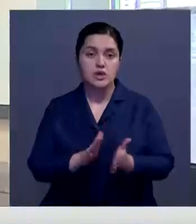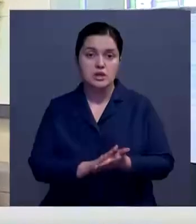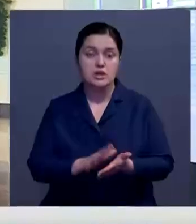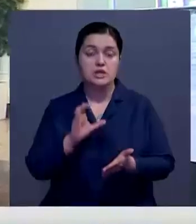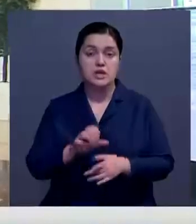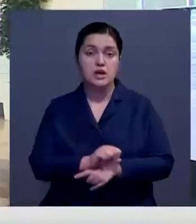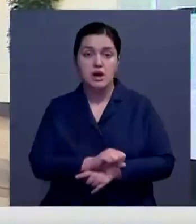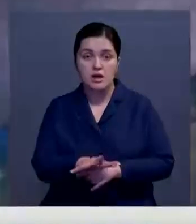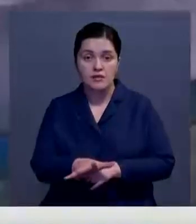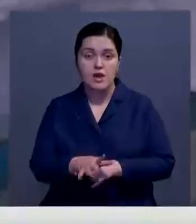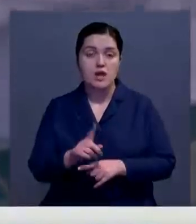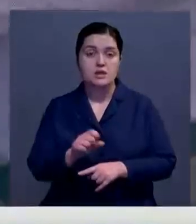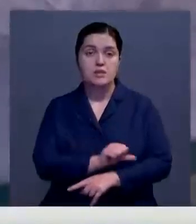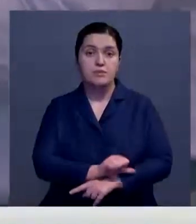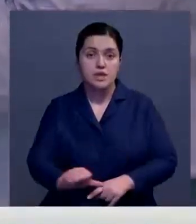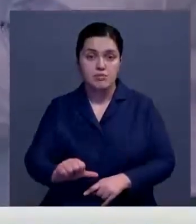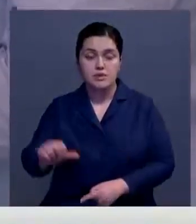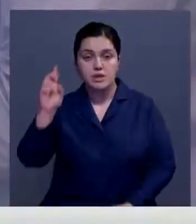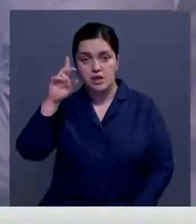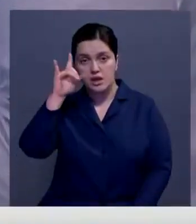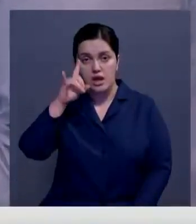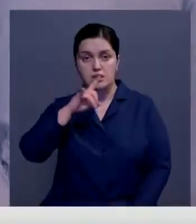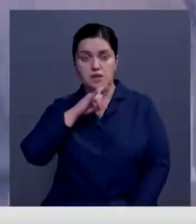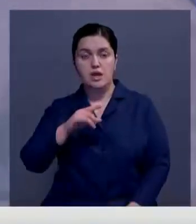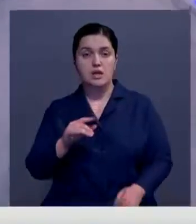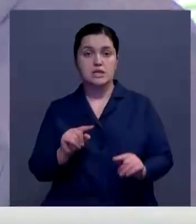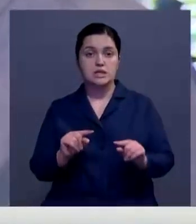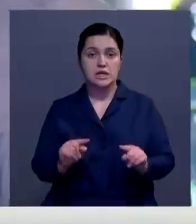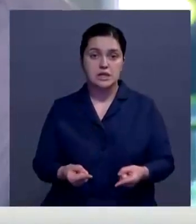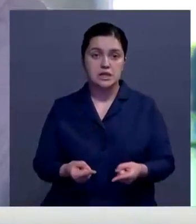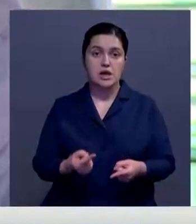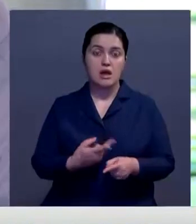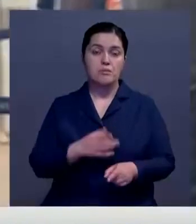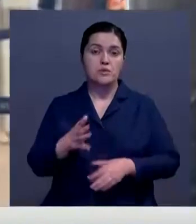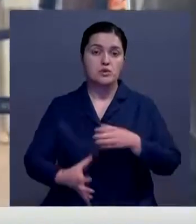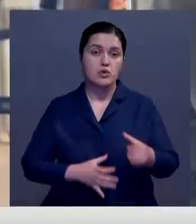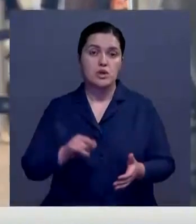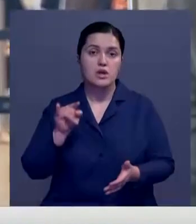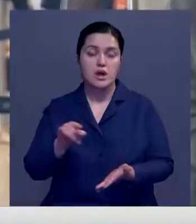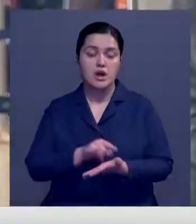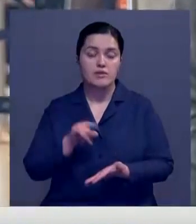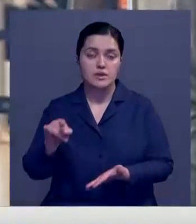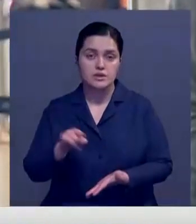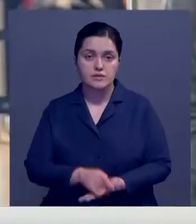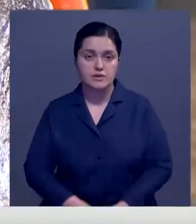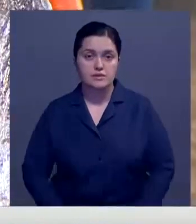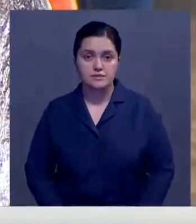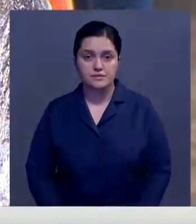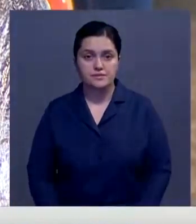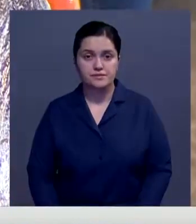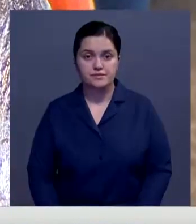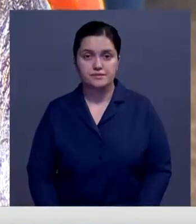ухудшения эпидситуации с коронавирусом за пределами страны Казахстан ранее сократил число международных авиарейсов.